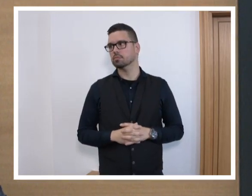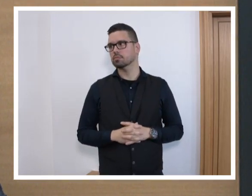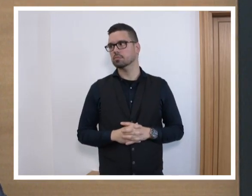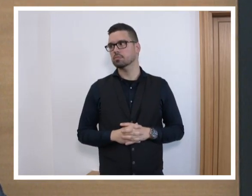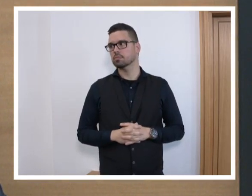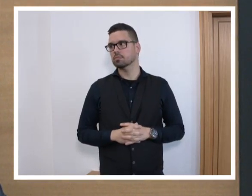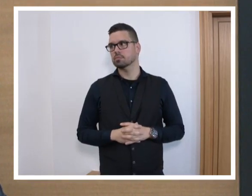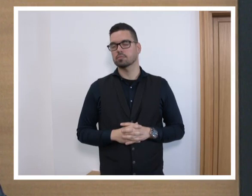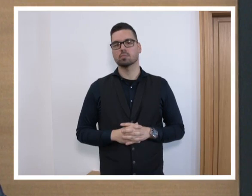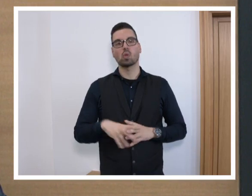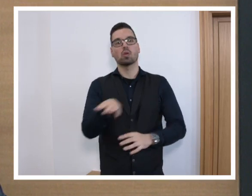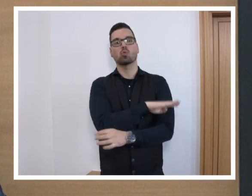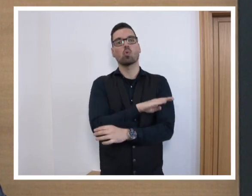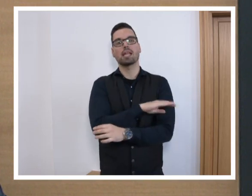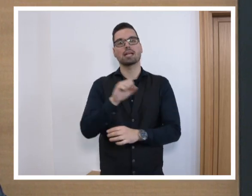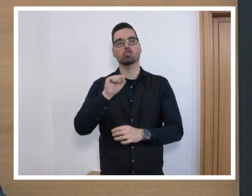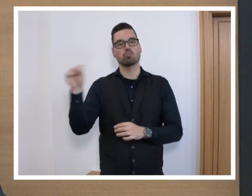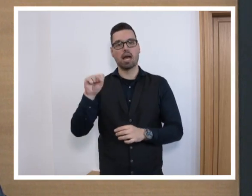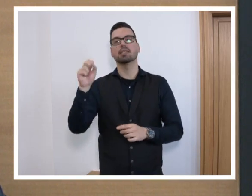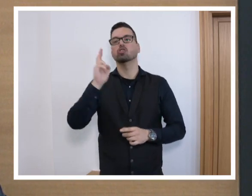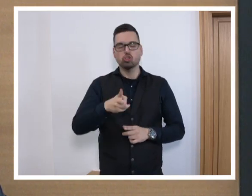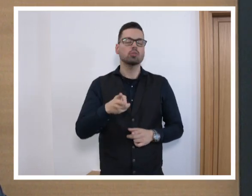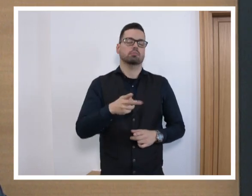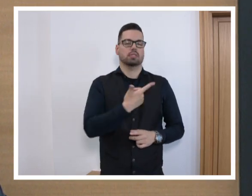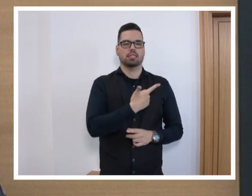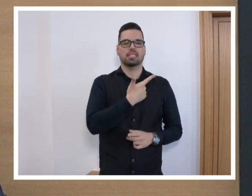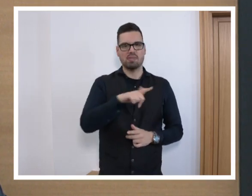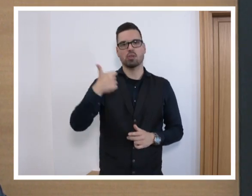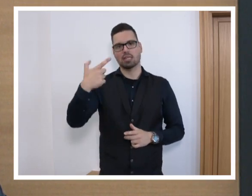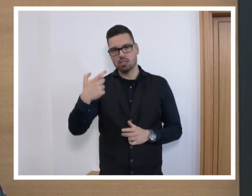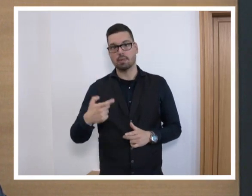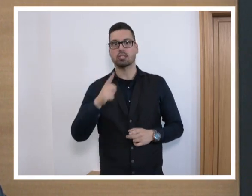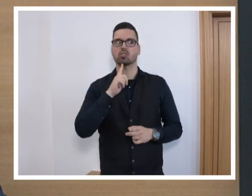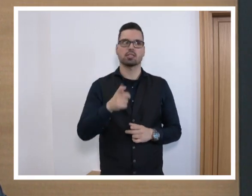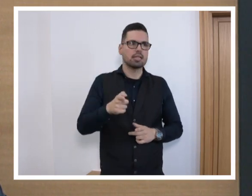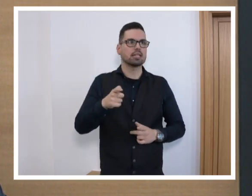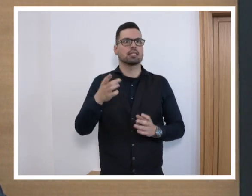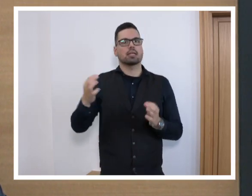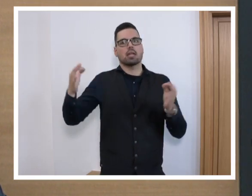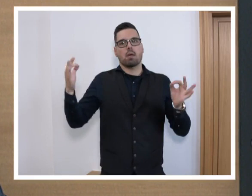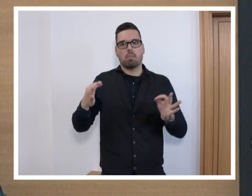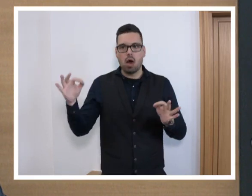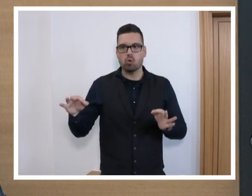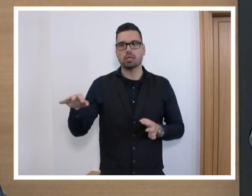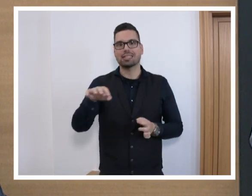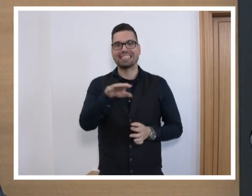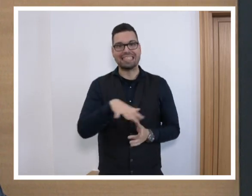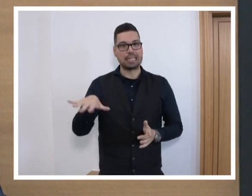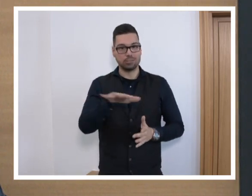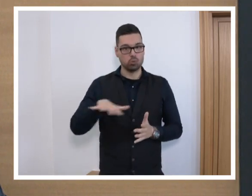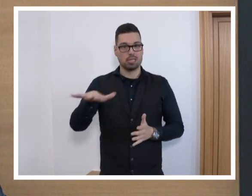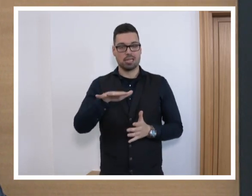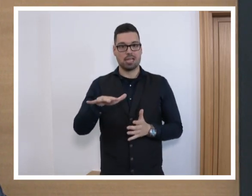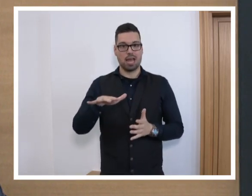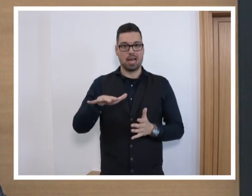Und Sie haben den Kollegen Spahn angesprochen, richtig, der hat 2021 bereits gesagt, wir brauchen eine nationale Reserve Gesundheitsschutz. Und die